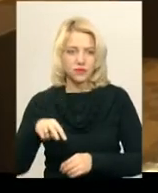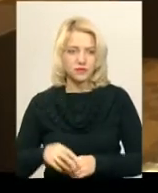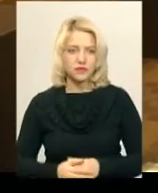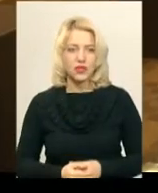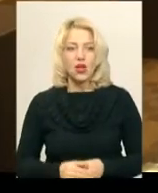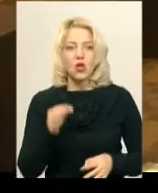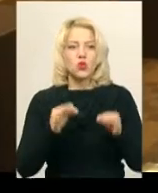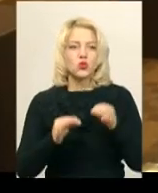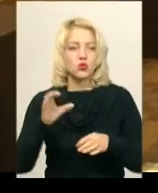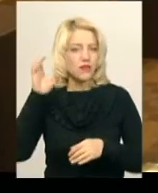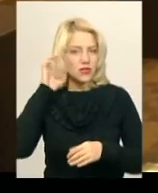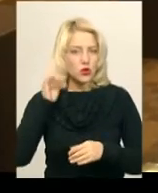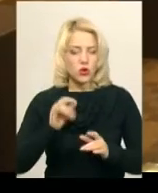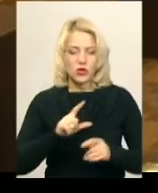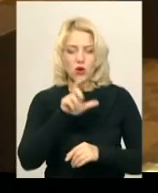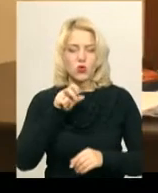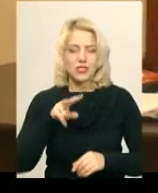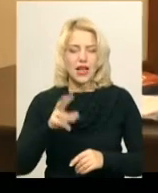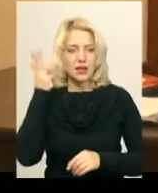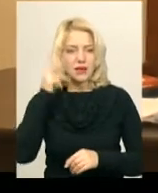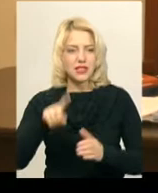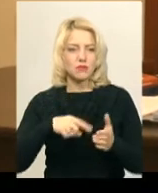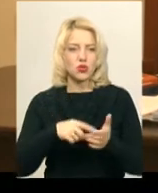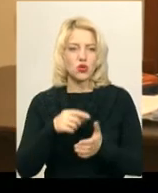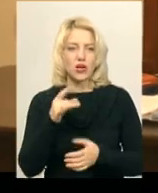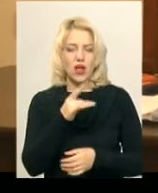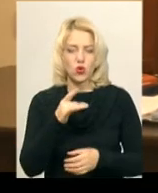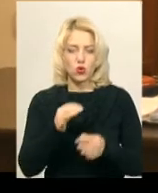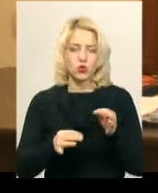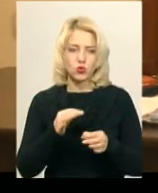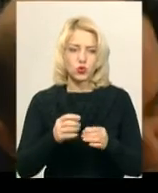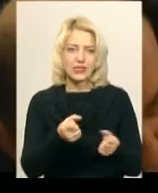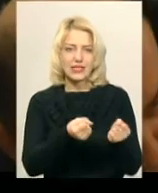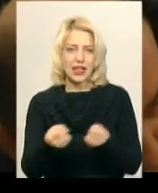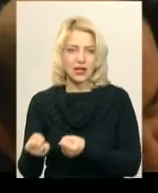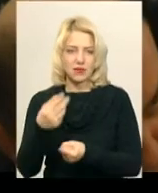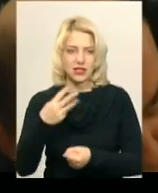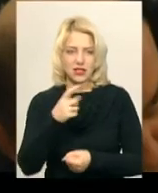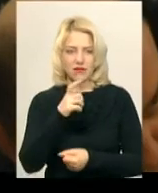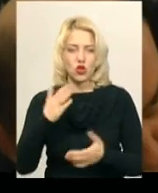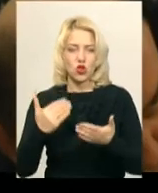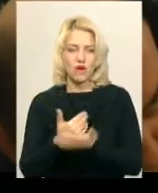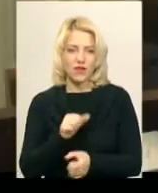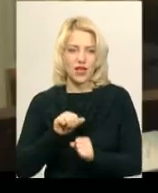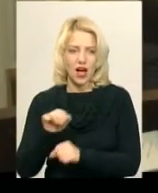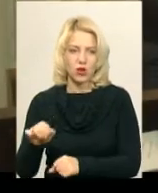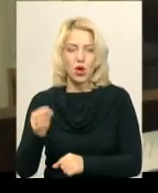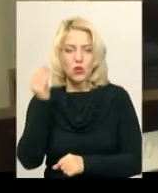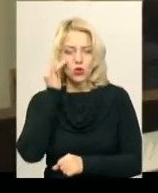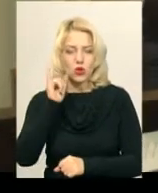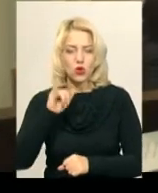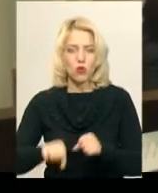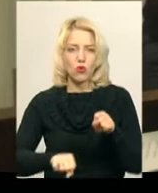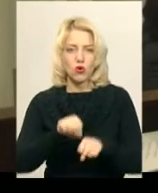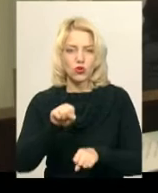Судове слухання у залі Хмельницького міського районного суду затримувалось на 30 хвилин. Новий адвокат, підозрюваного в порушенні правил